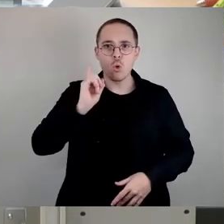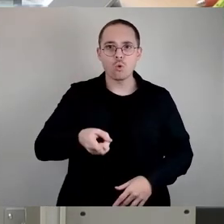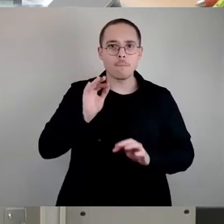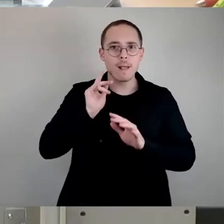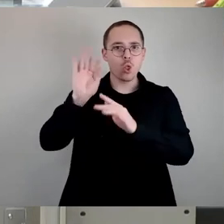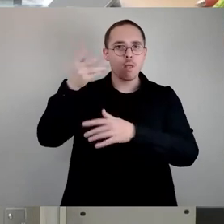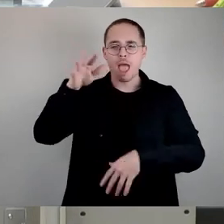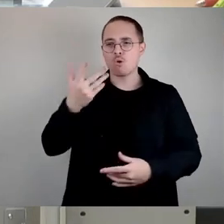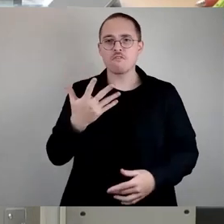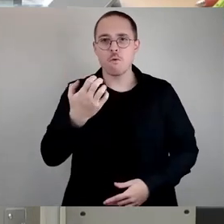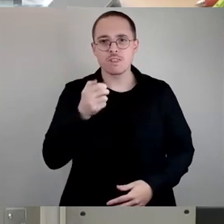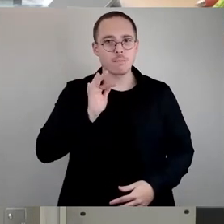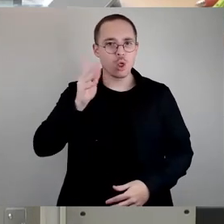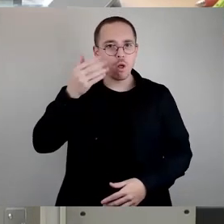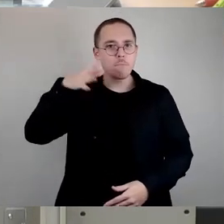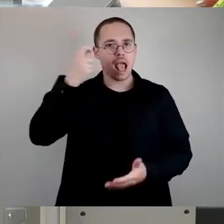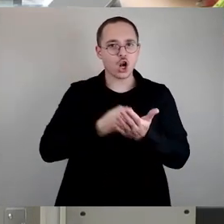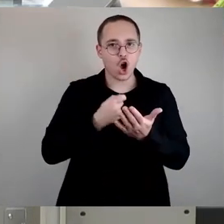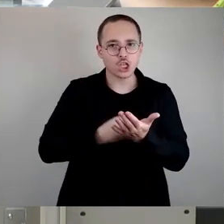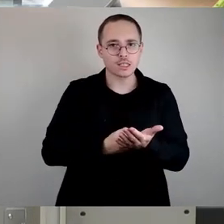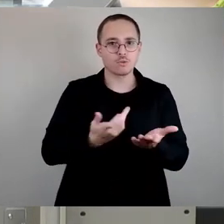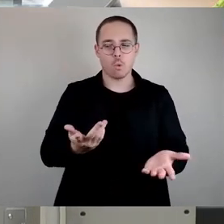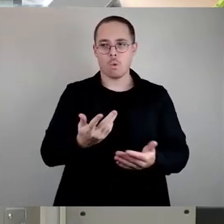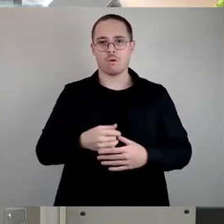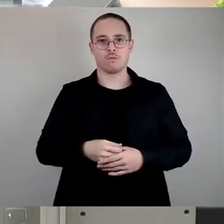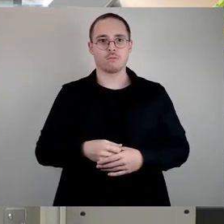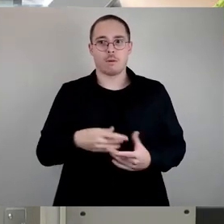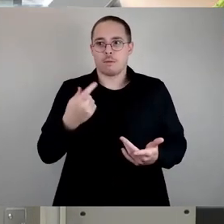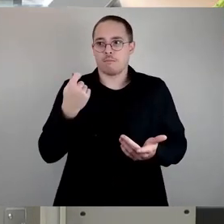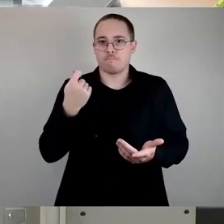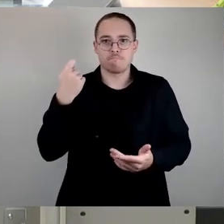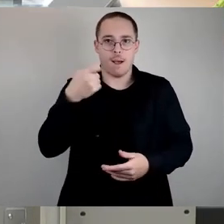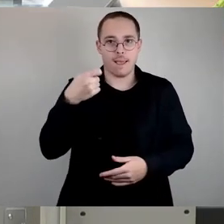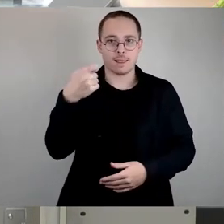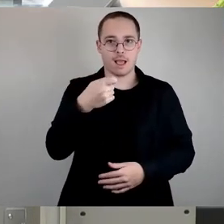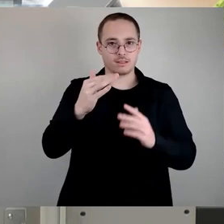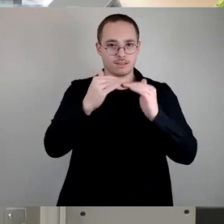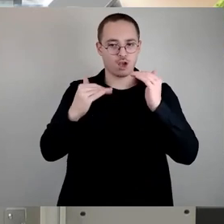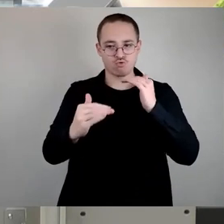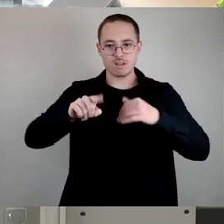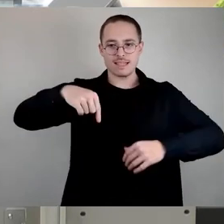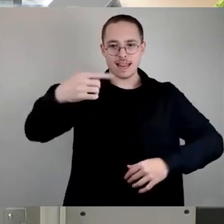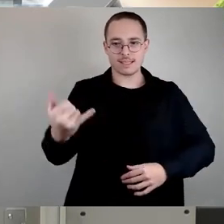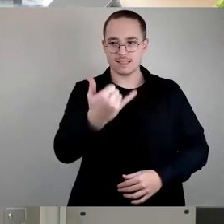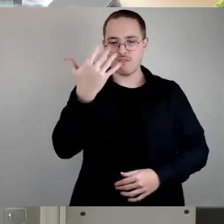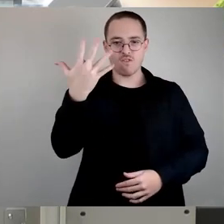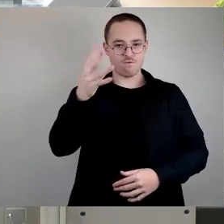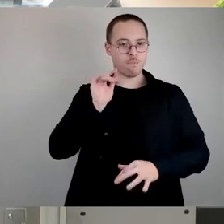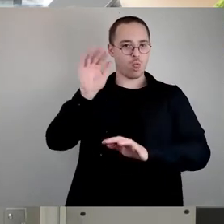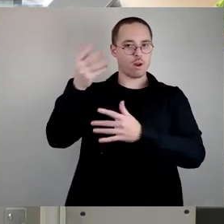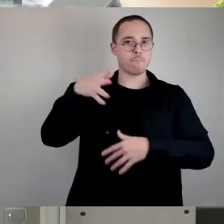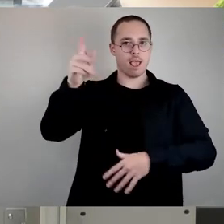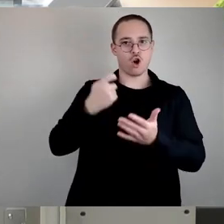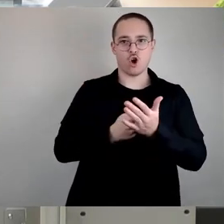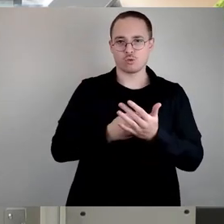Millionen mehr oder diese Beitragssenkung kostet uns nächstes Jahr 5 Millionen mehr oder 7 Millionen, ich sage es mal, egal wie